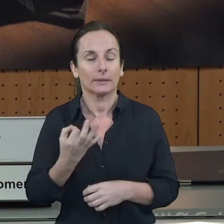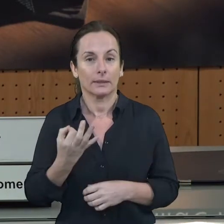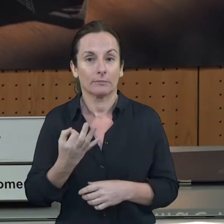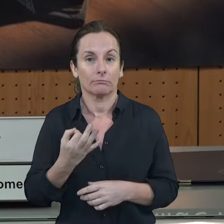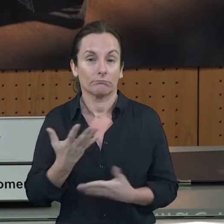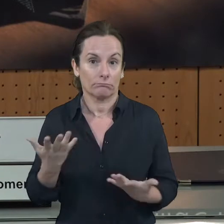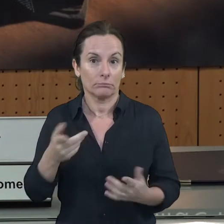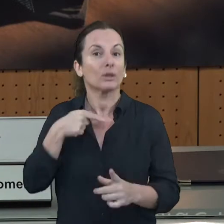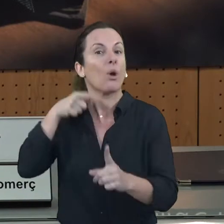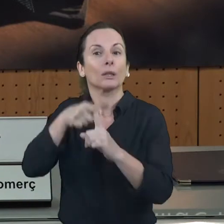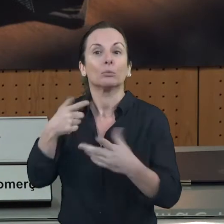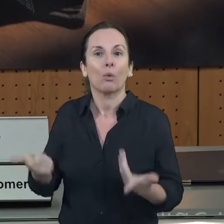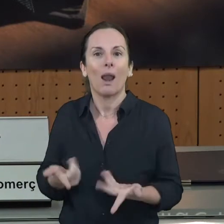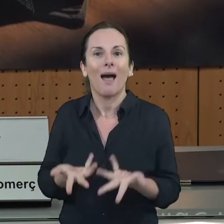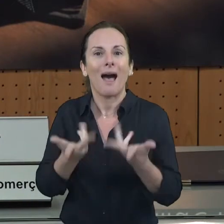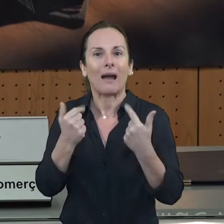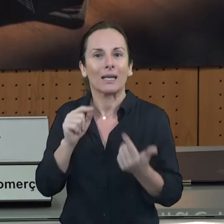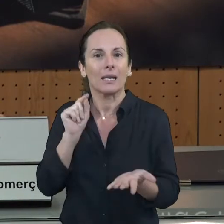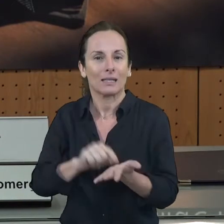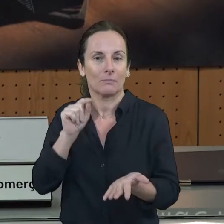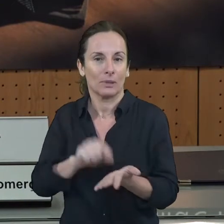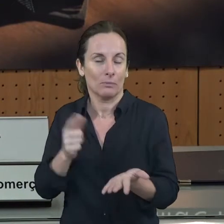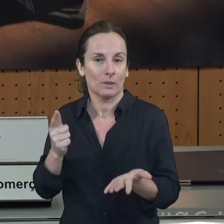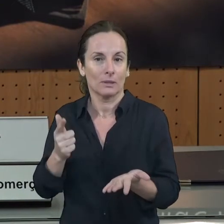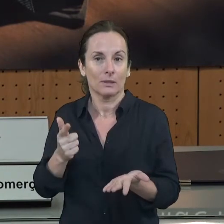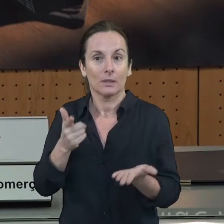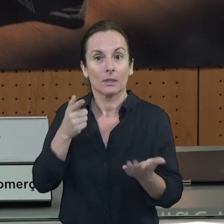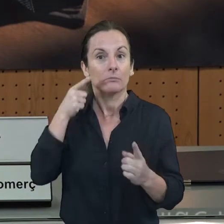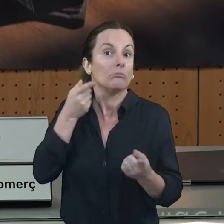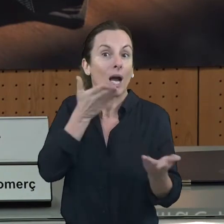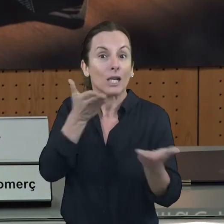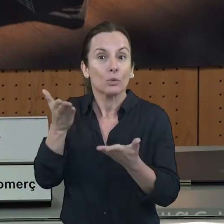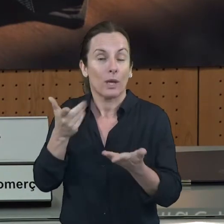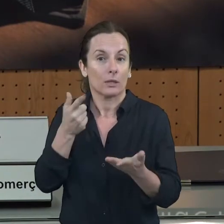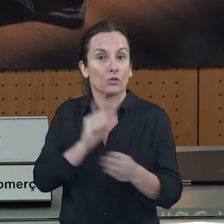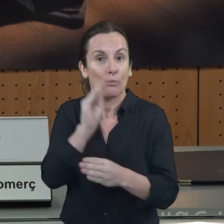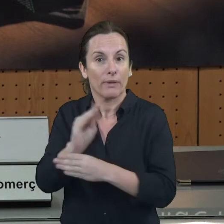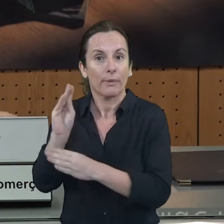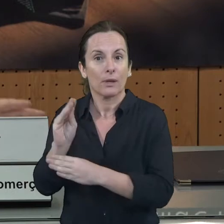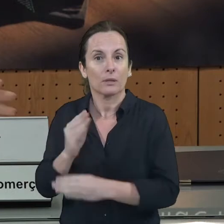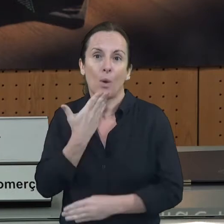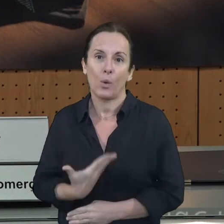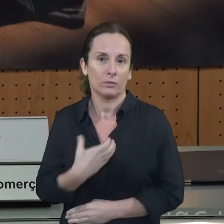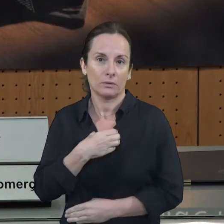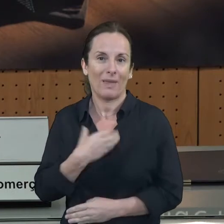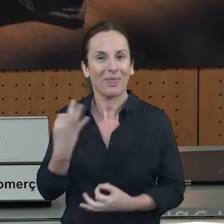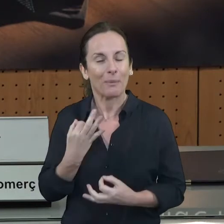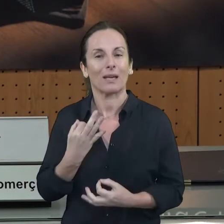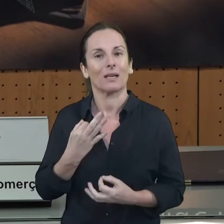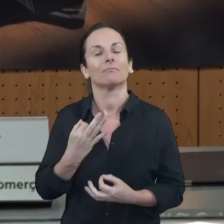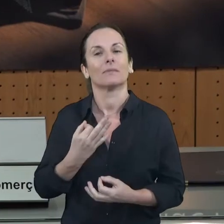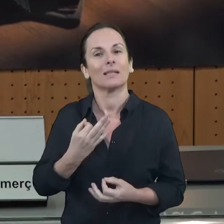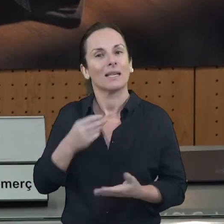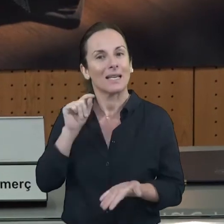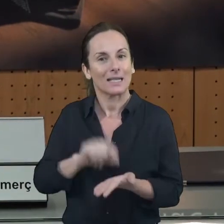més ràpids a l'hora de poder agilitzar, d'ajudar, de tramitar aquestes ajudes que ara explicaré i a la vegada també hem fet feina plegats per dissenyar les